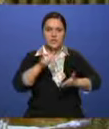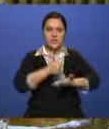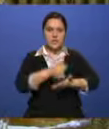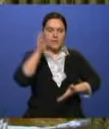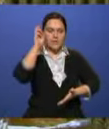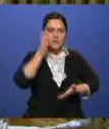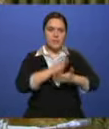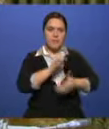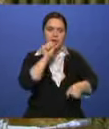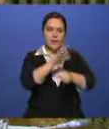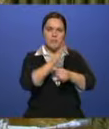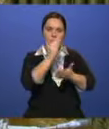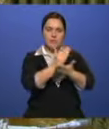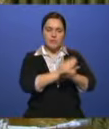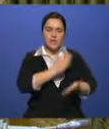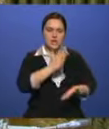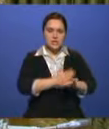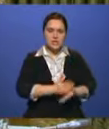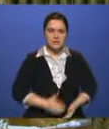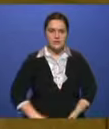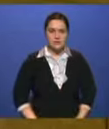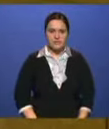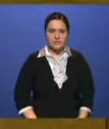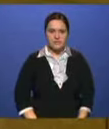итогам встречи, глава государства дал ряд конкретных поручений.